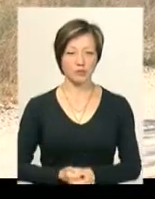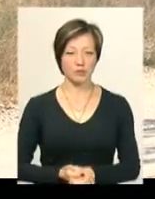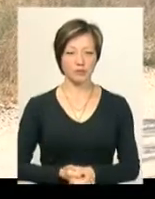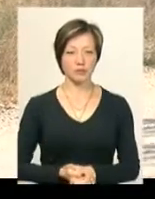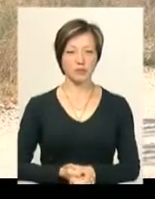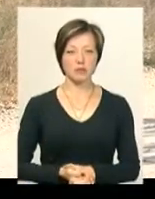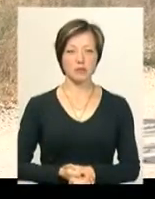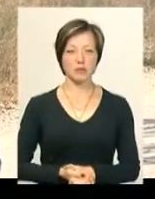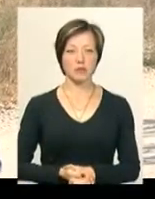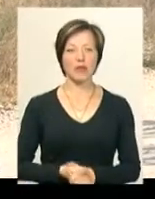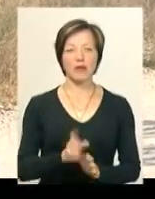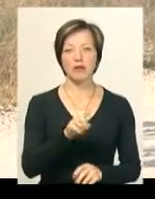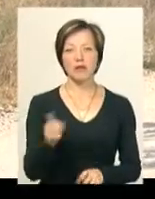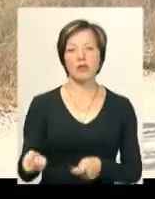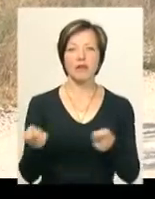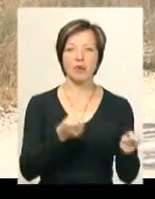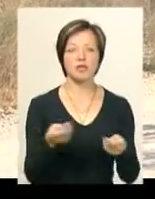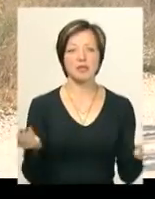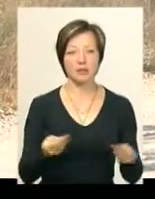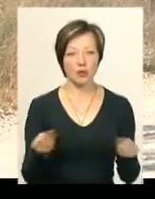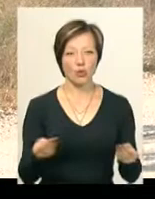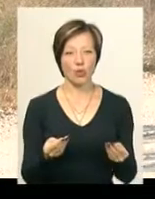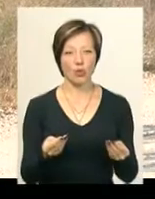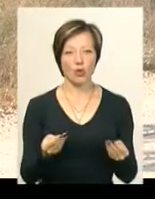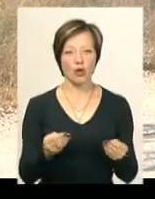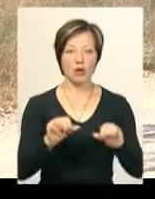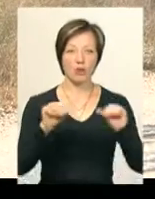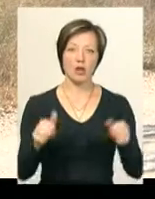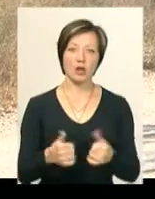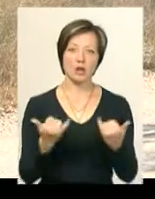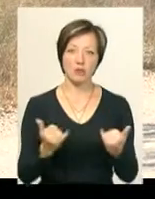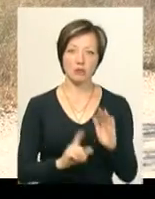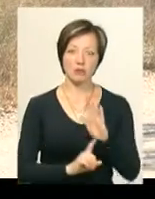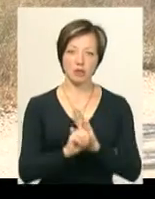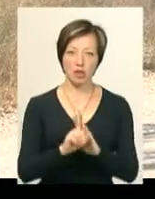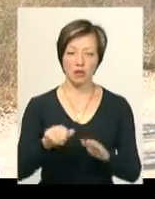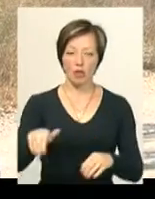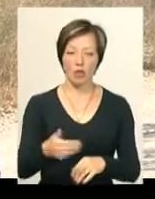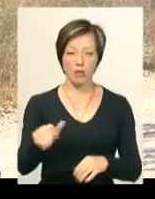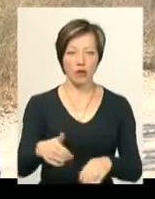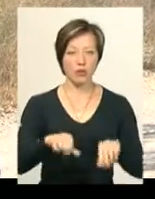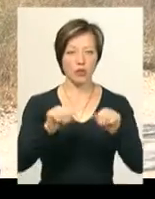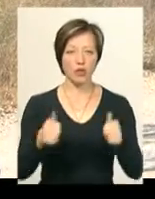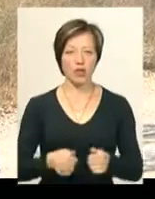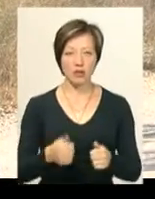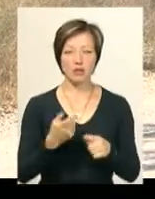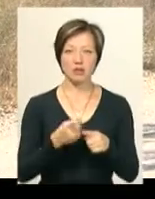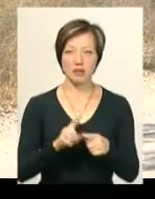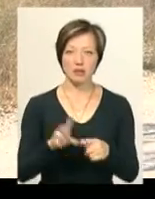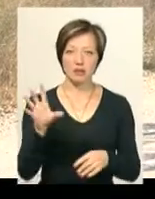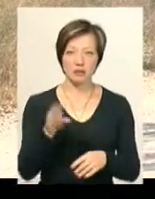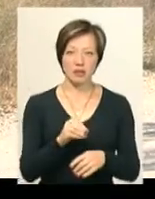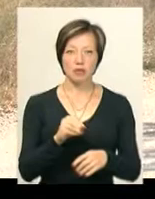Вони возять зерно. Бараки, зараз починається копка бараків, з Часнивка, Гавра, там все